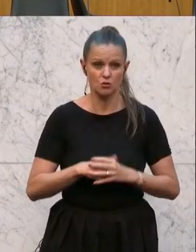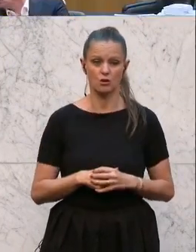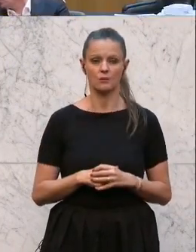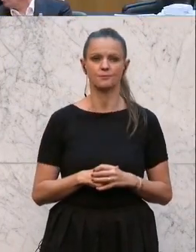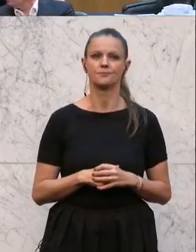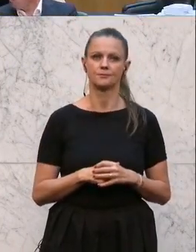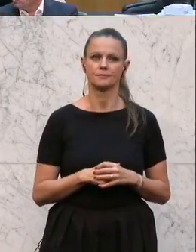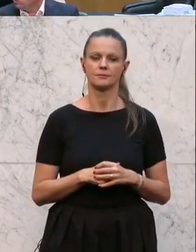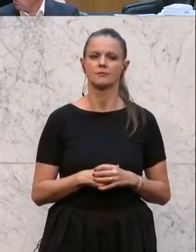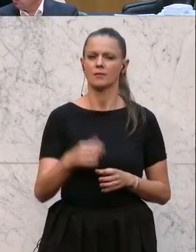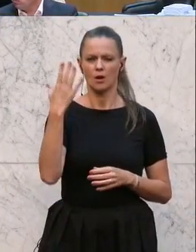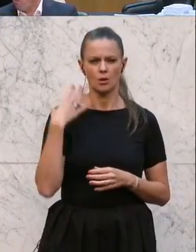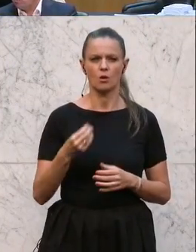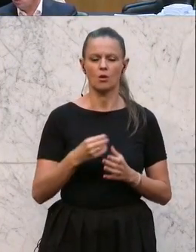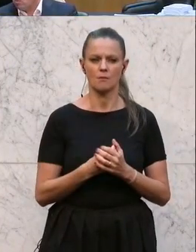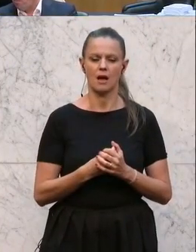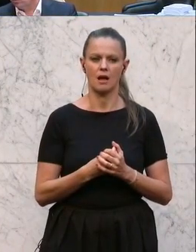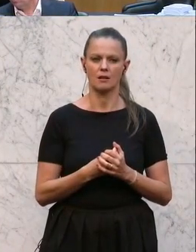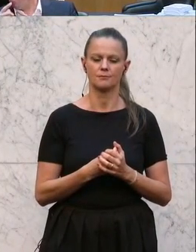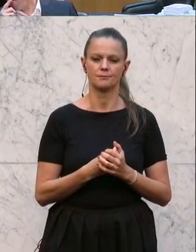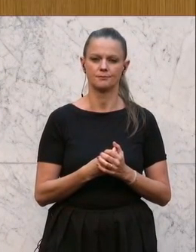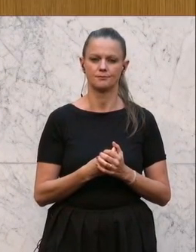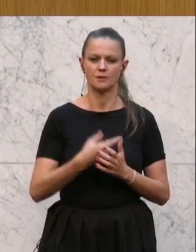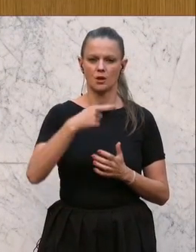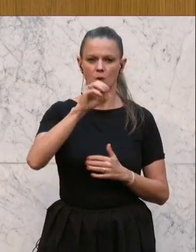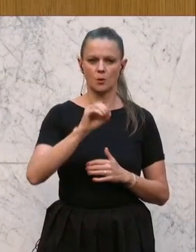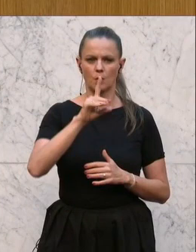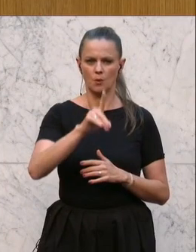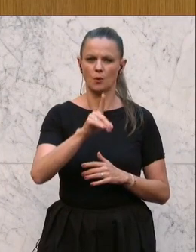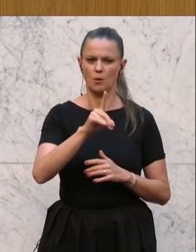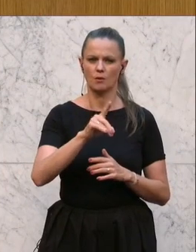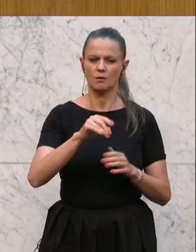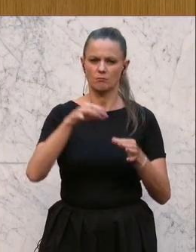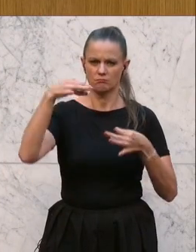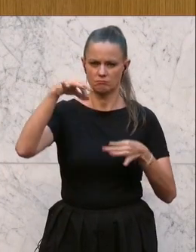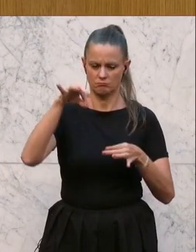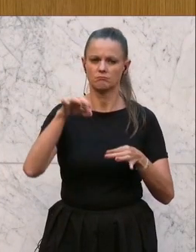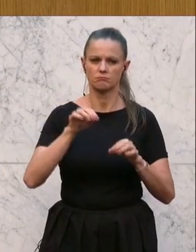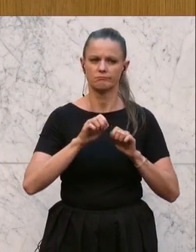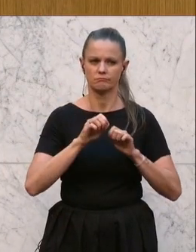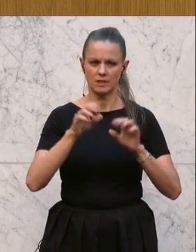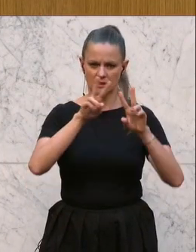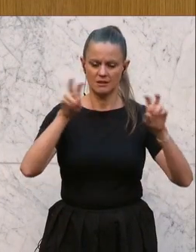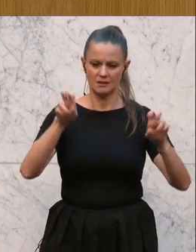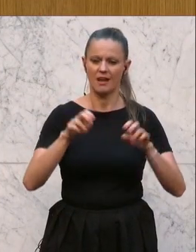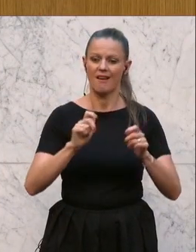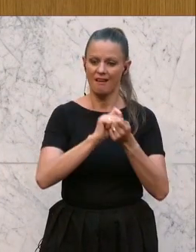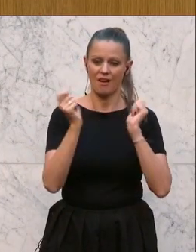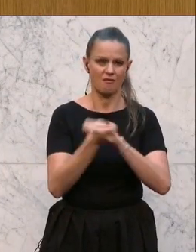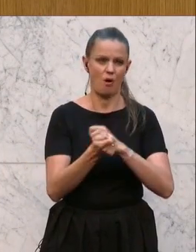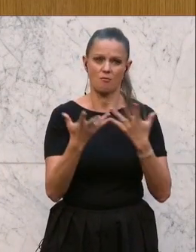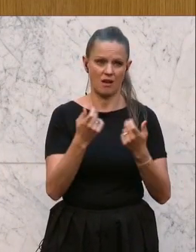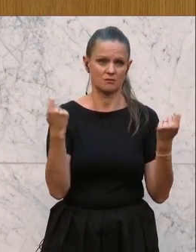Ich möchte noch einmal die Tötresolution zitieren, wo steht, es gibt eine Flut an praxisuntauglichen Reformen und nicht